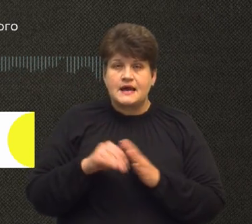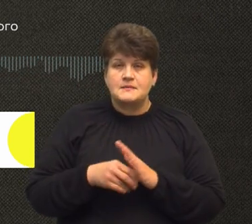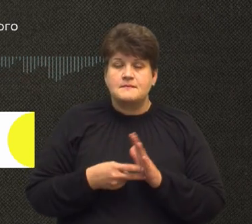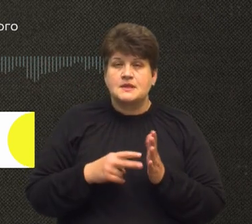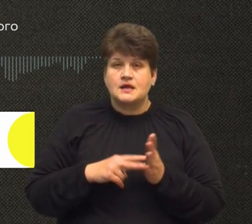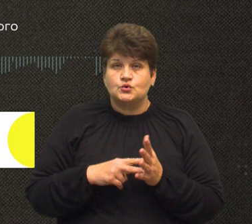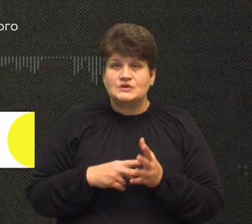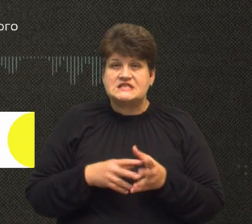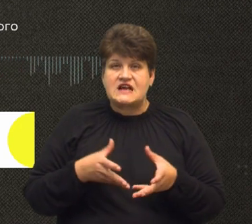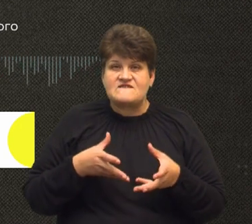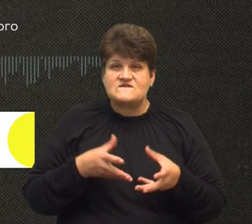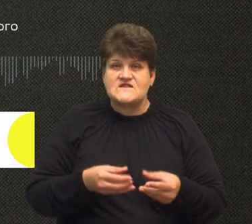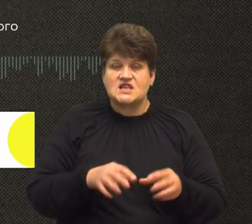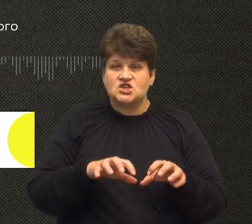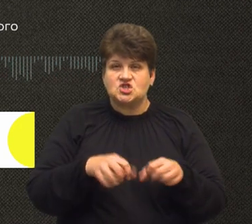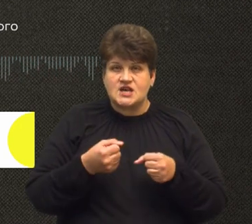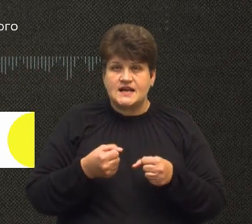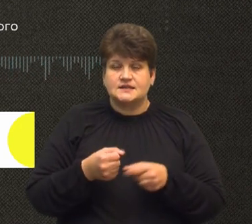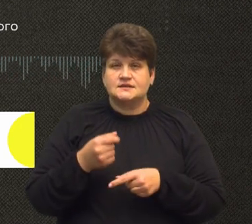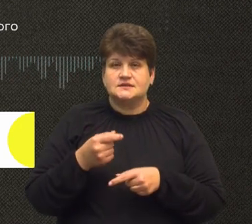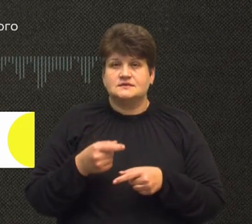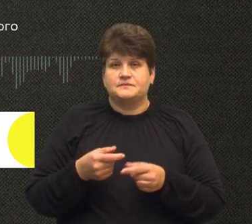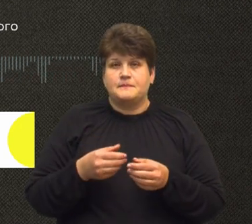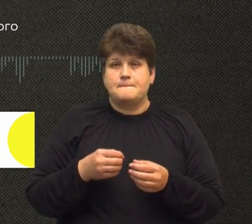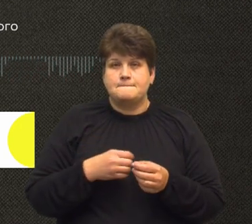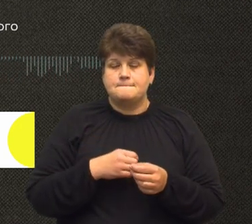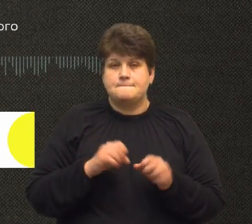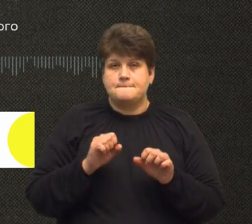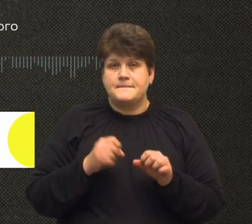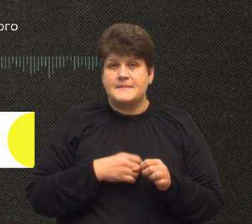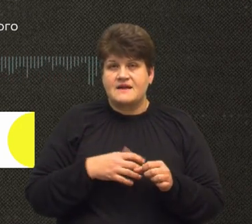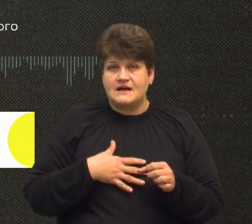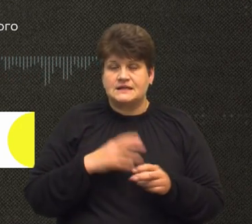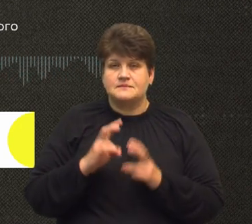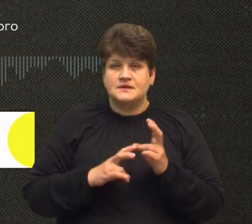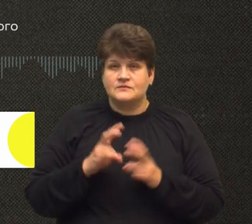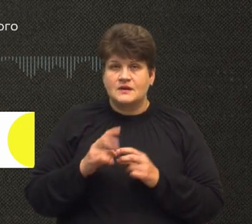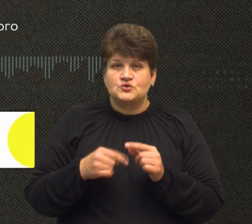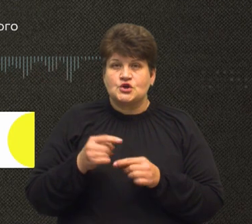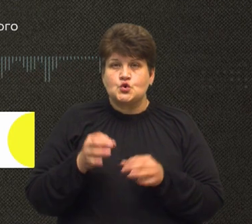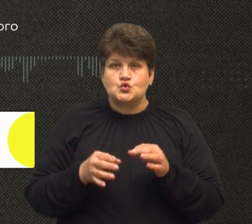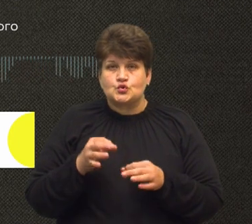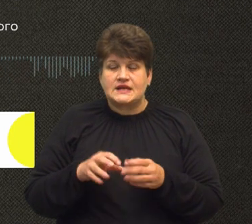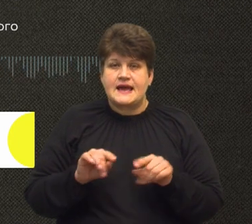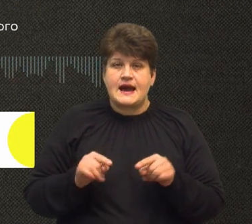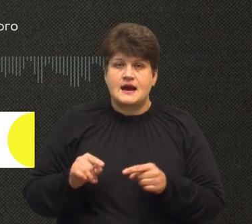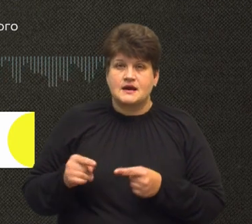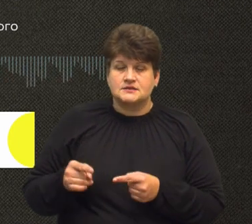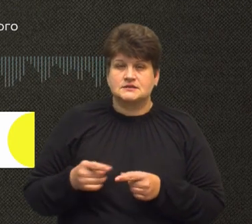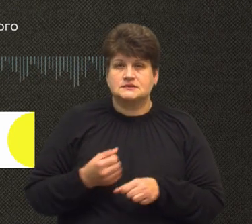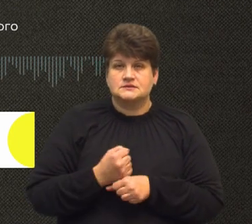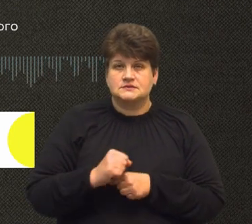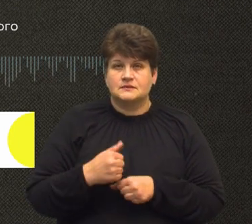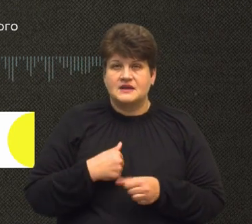віджати задаром, а запівдаром приватні підприємства. Якщо не так, то через суди, через арешти. Вонукати мене